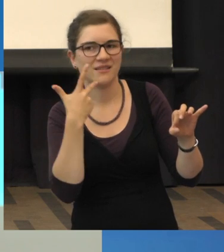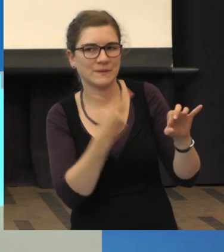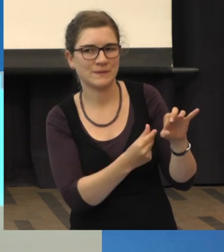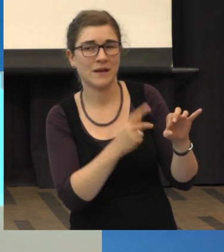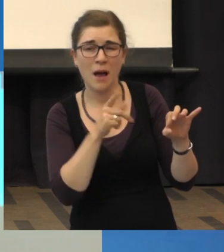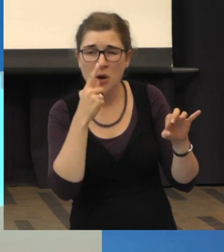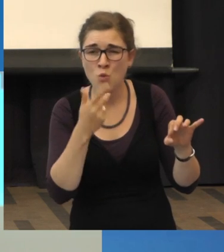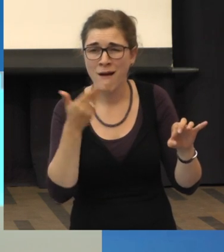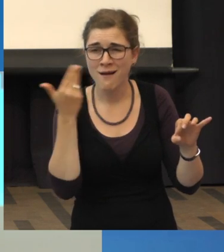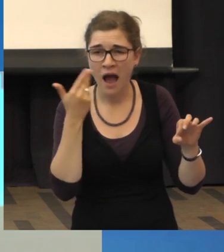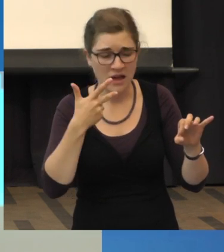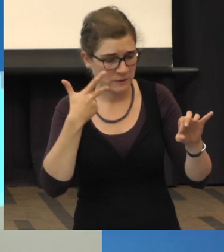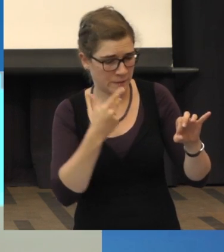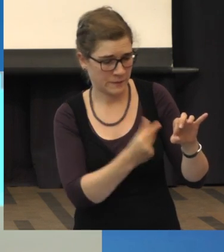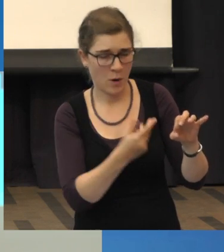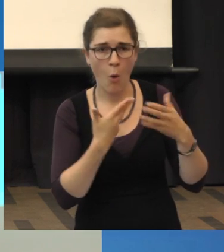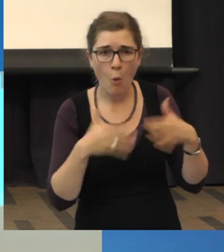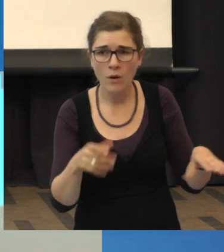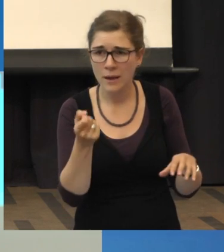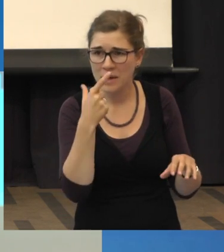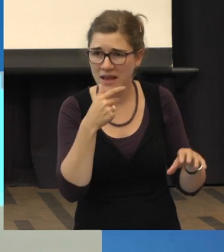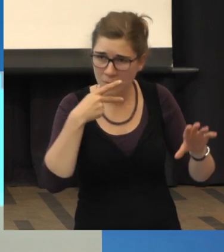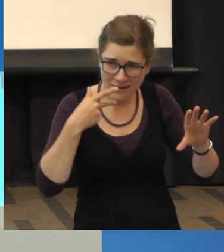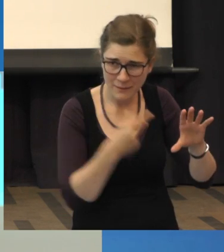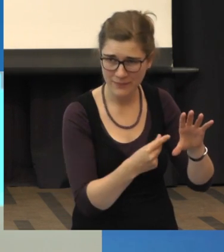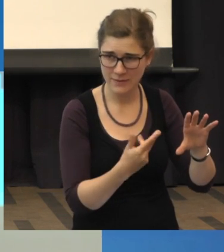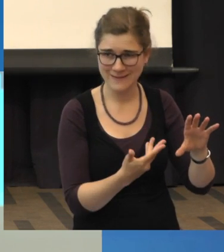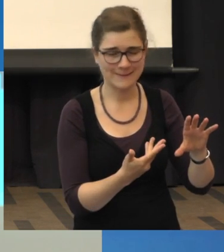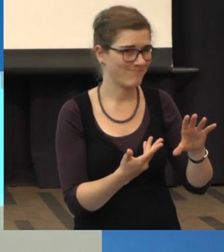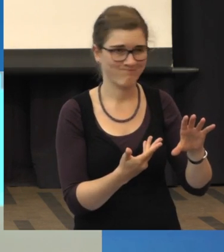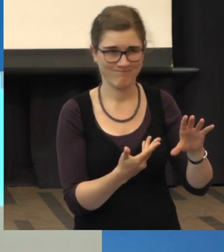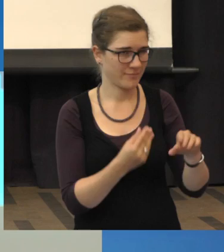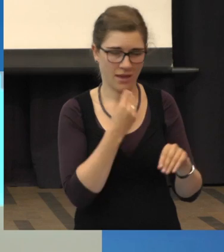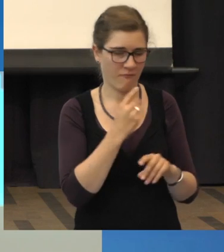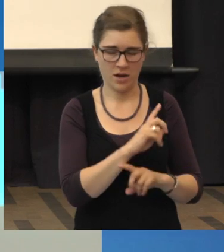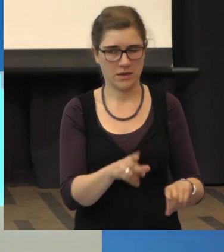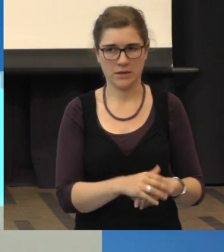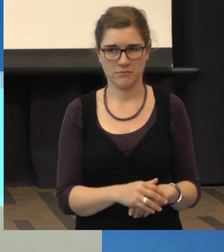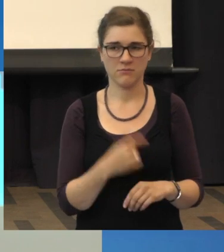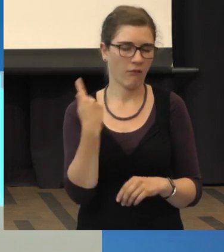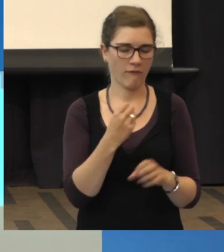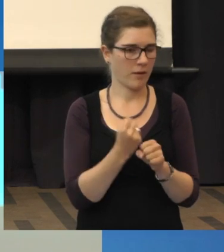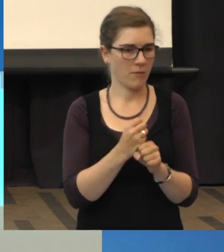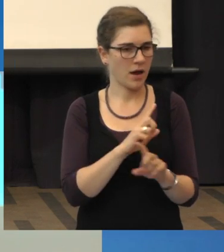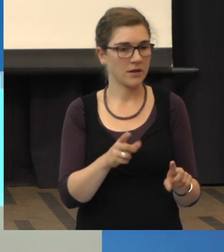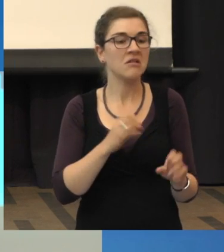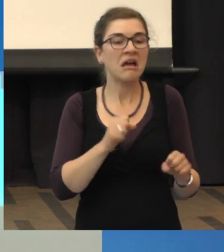Gas reinzufüllen, ohne dass man ein Medikament mit hineintun, würden wir nicht machen. Also wir würden entweder nichts machen, warten, wie es sich spontan